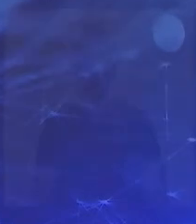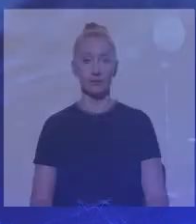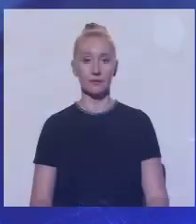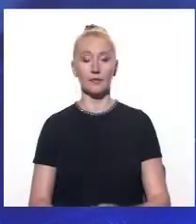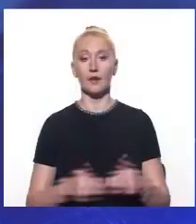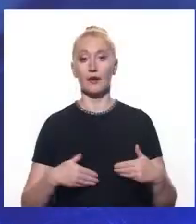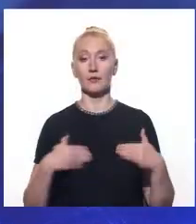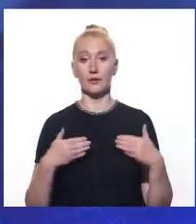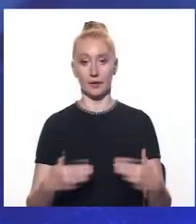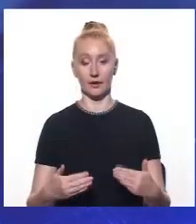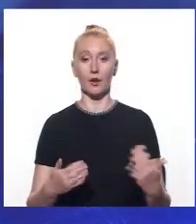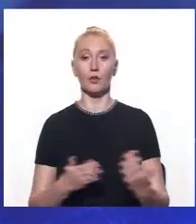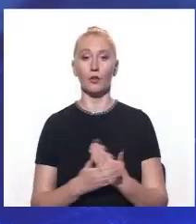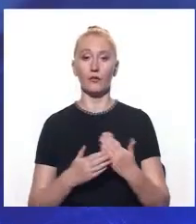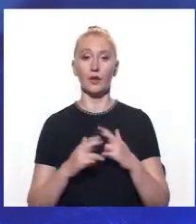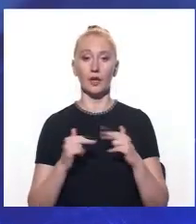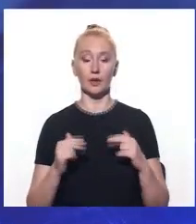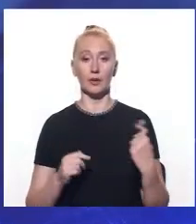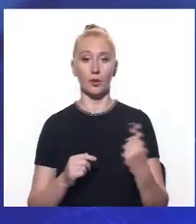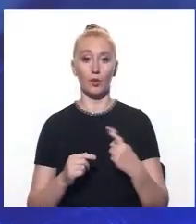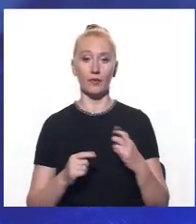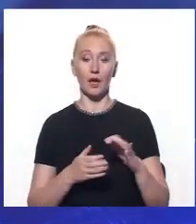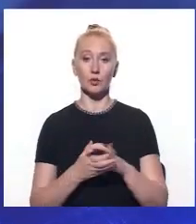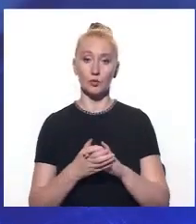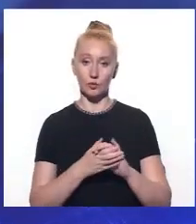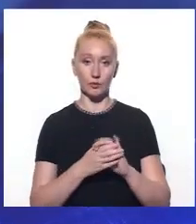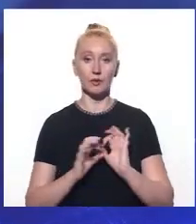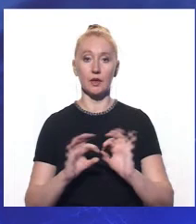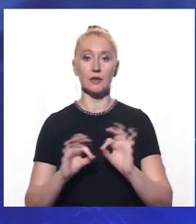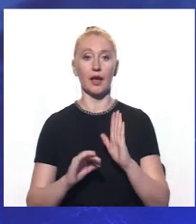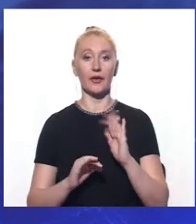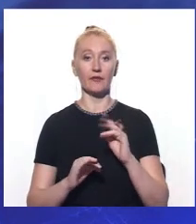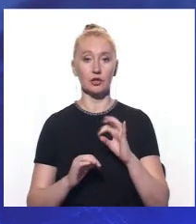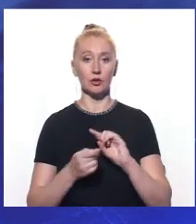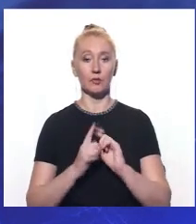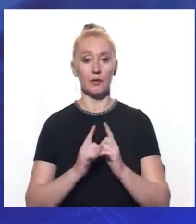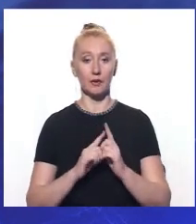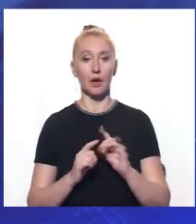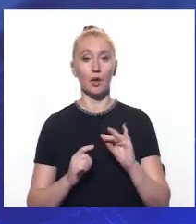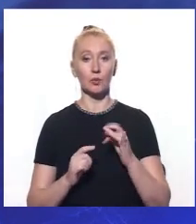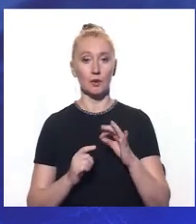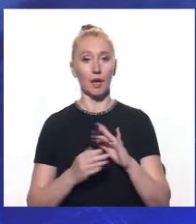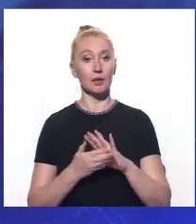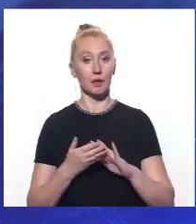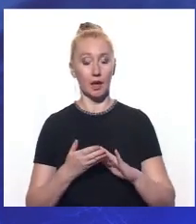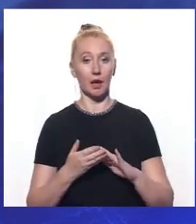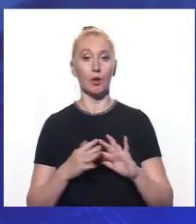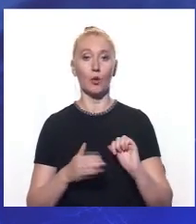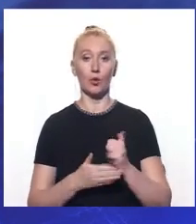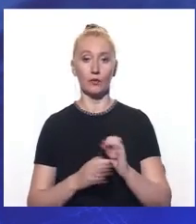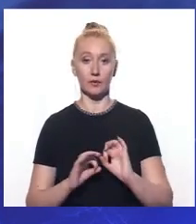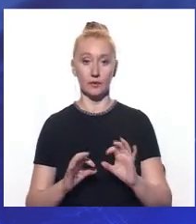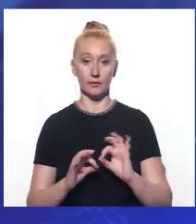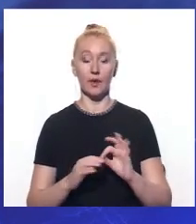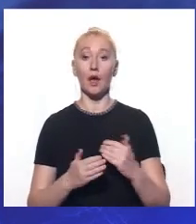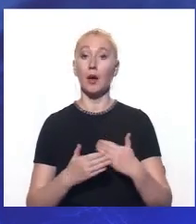Мої вітання в ефірі новини Дніпра та області на Суспільному. З вами Анатолій Івченко, сурдопереклад Надія Юнгіна. І далі про головне.